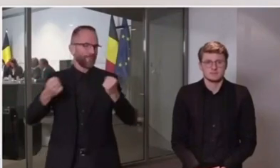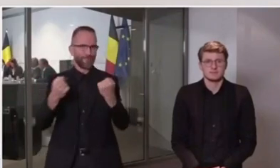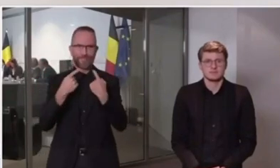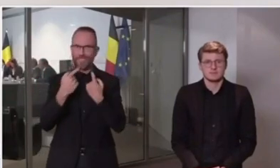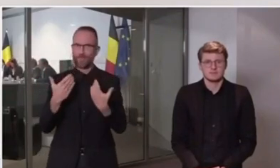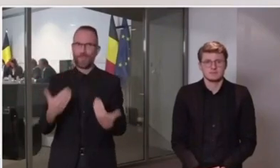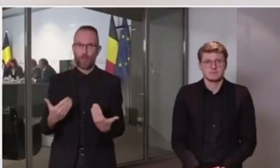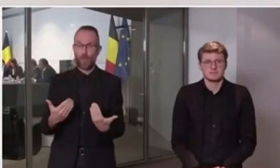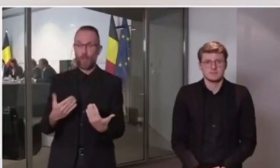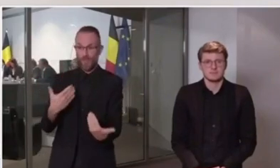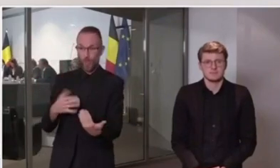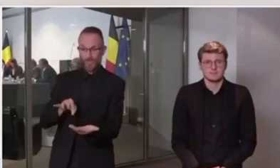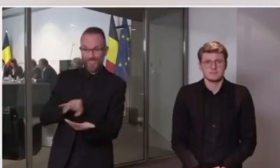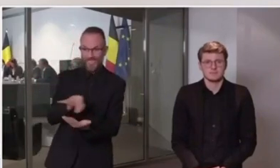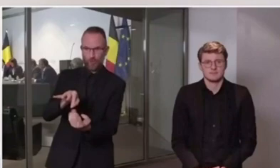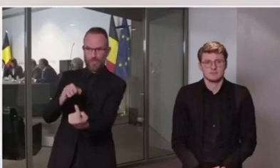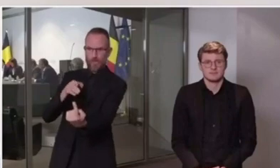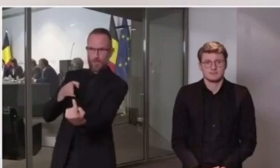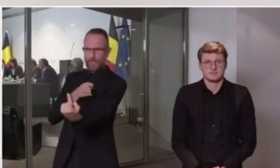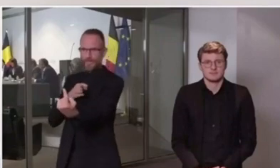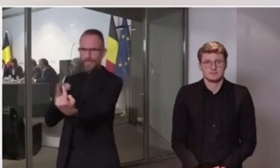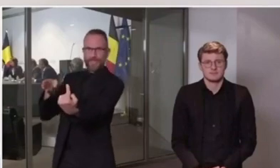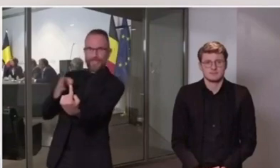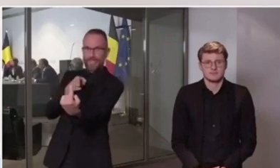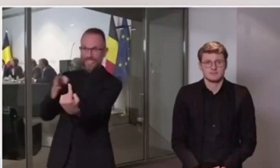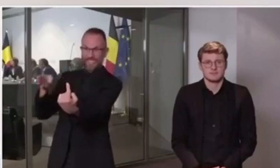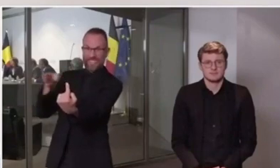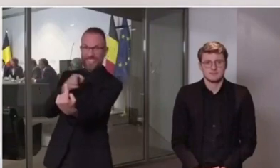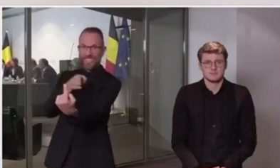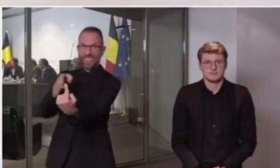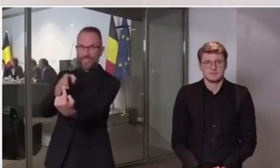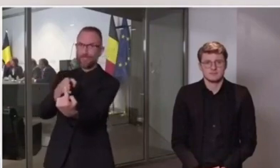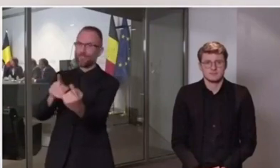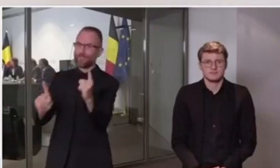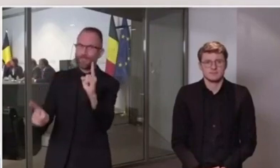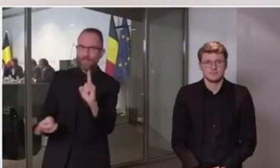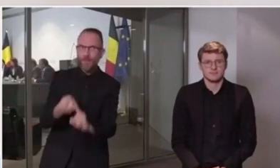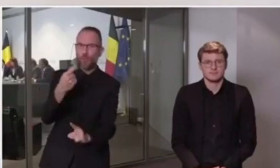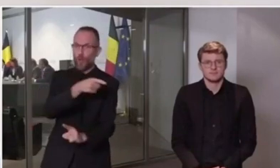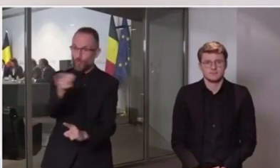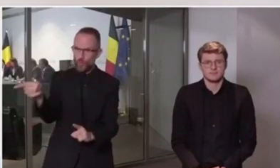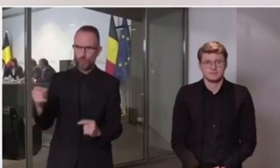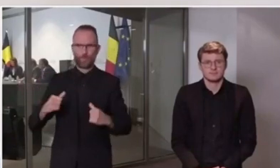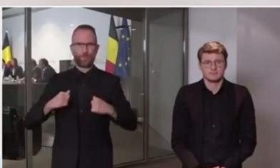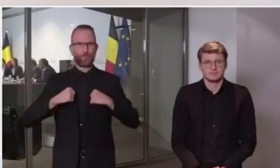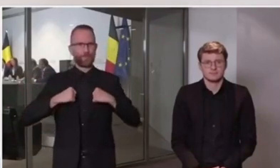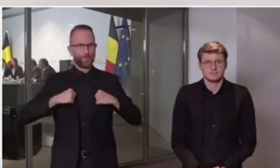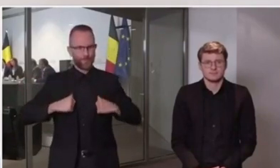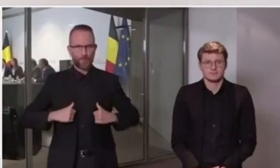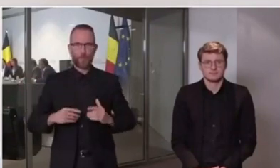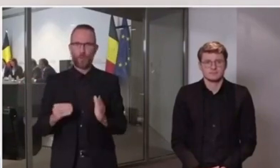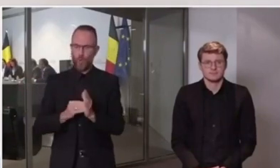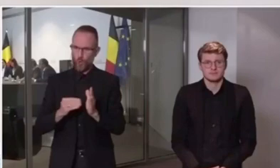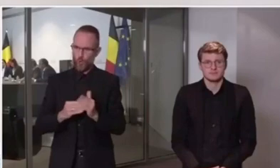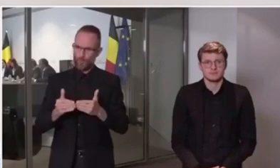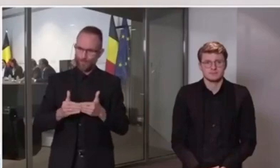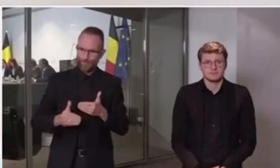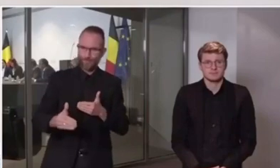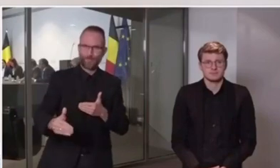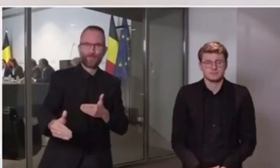Notre détermination, je pense, il sera encore maintes et maintes fois testées. Notre volonté aussi.